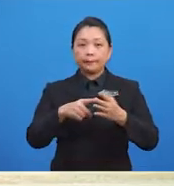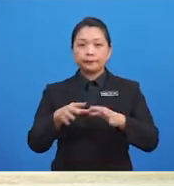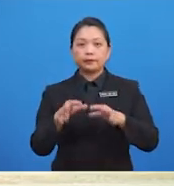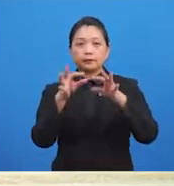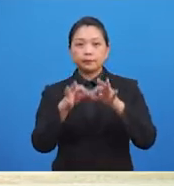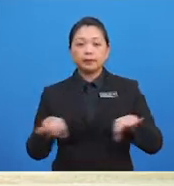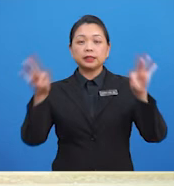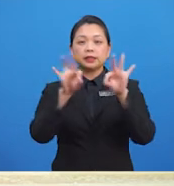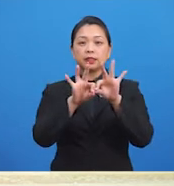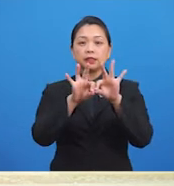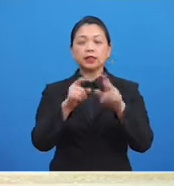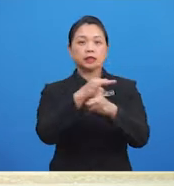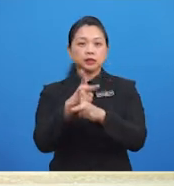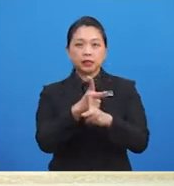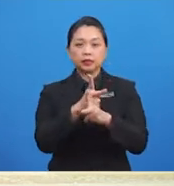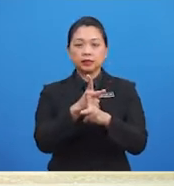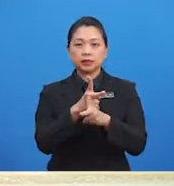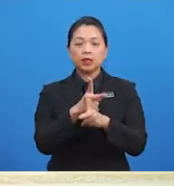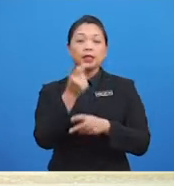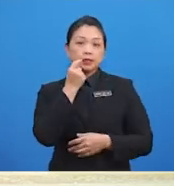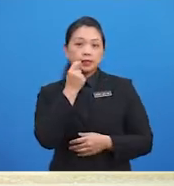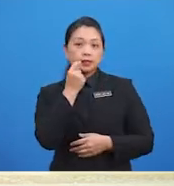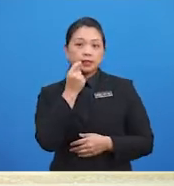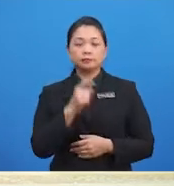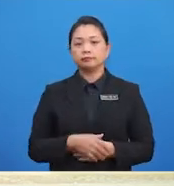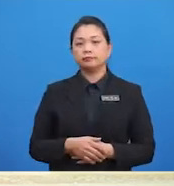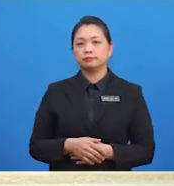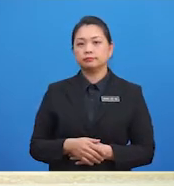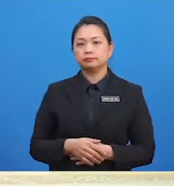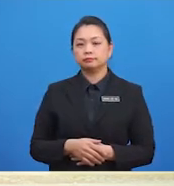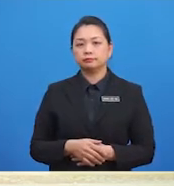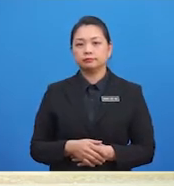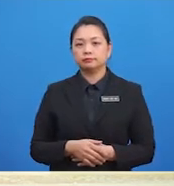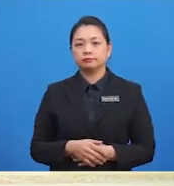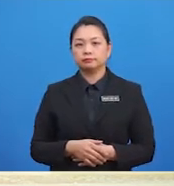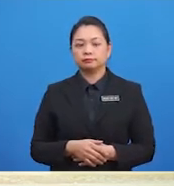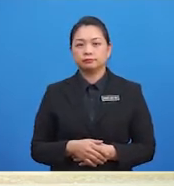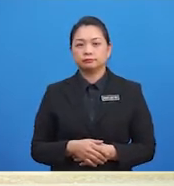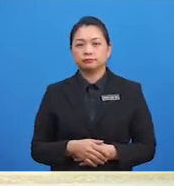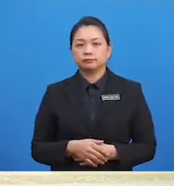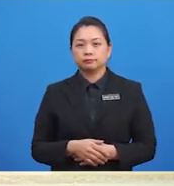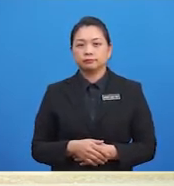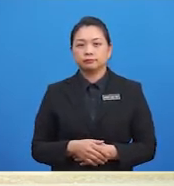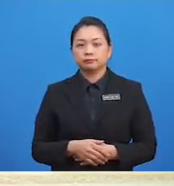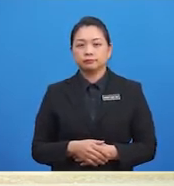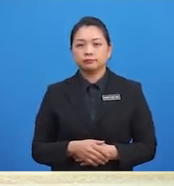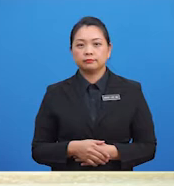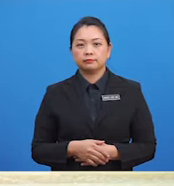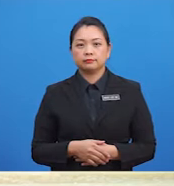menjaga kebersihan gigi? Sudah pastinya murid-murid tahu Yang pertama,